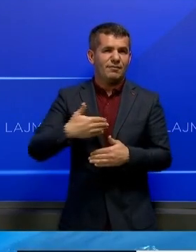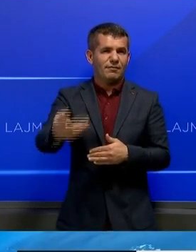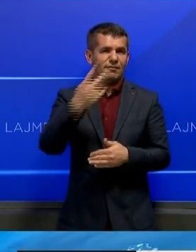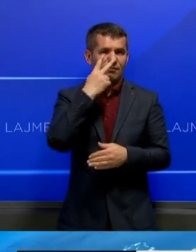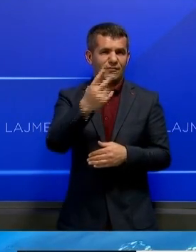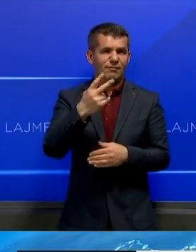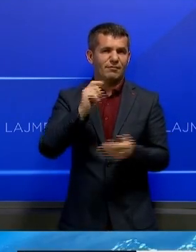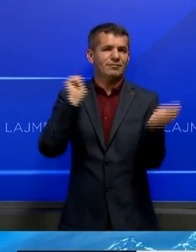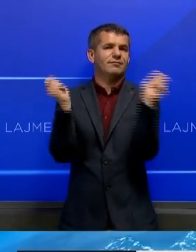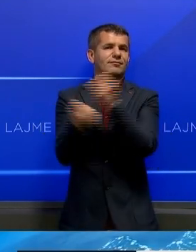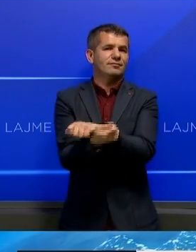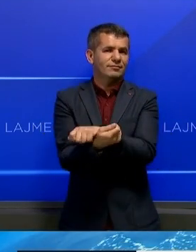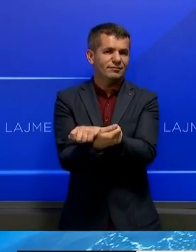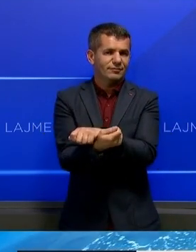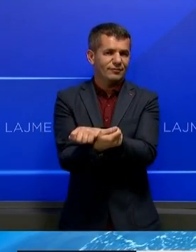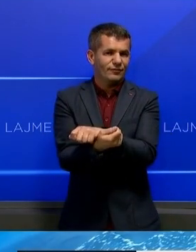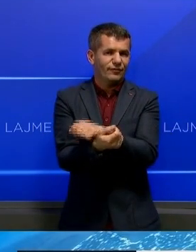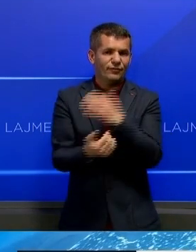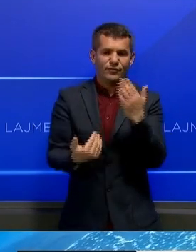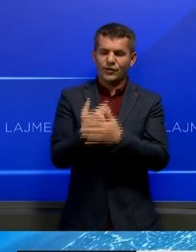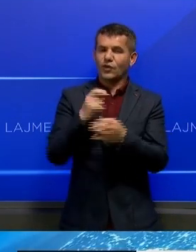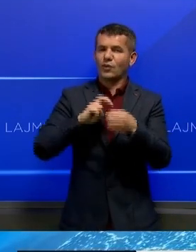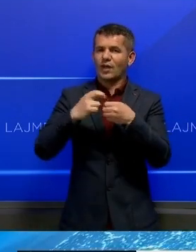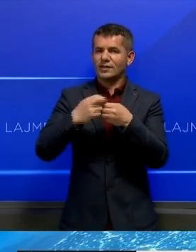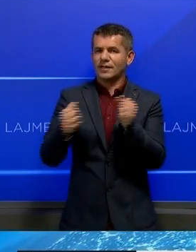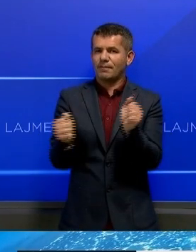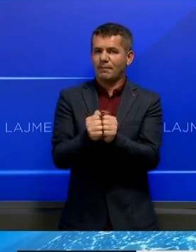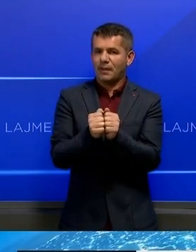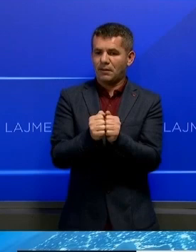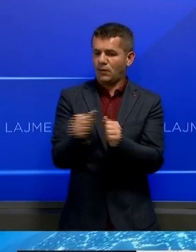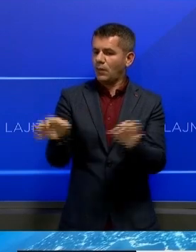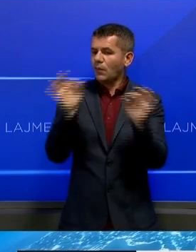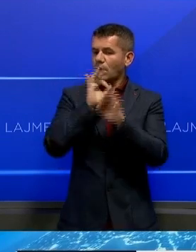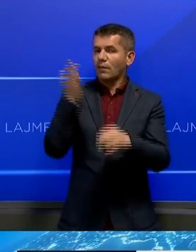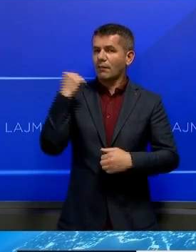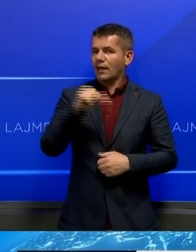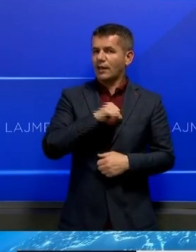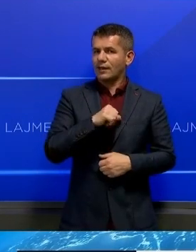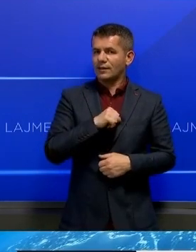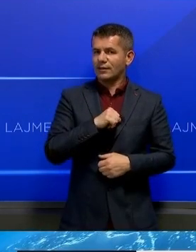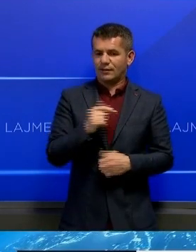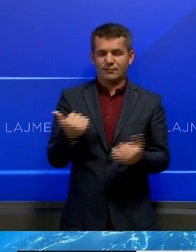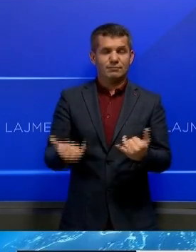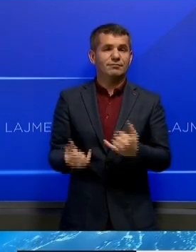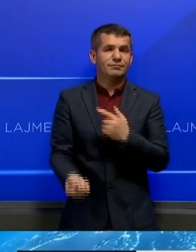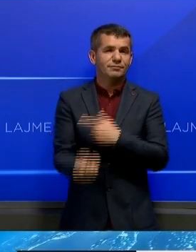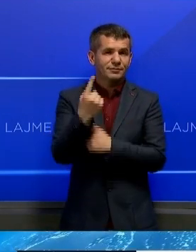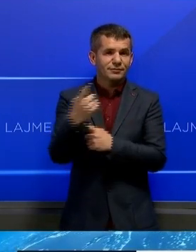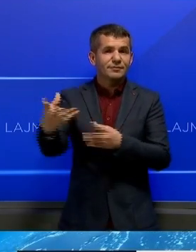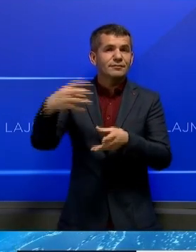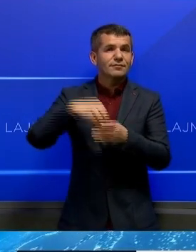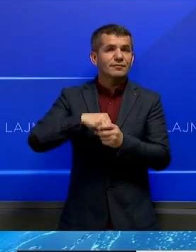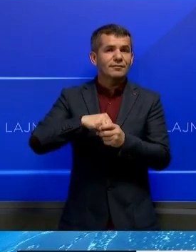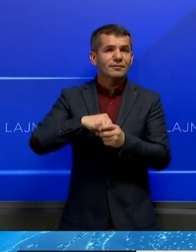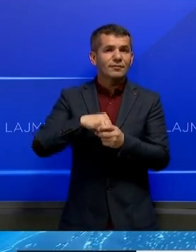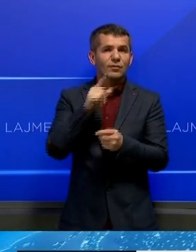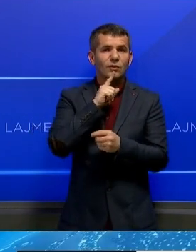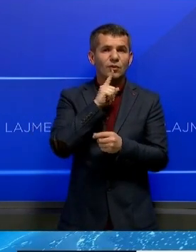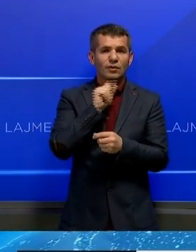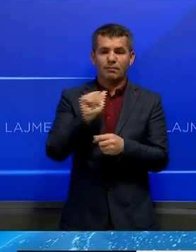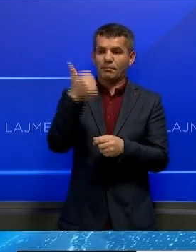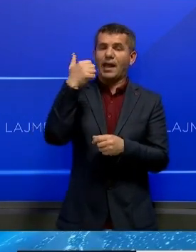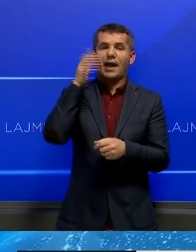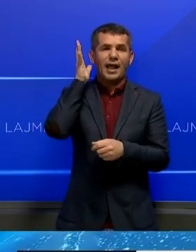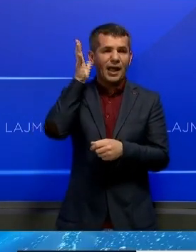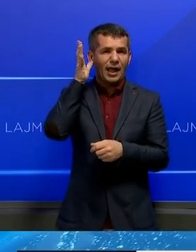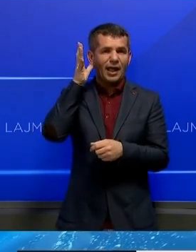blokadën e gjatë politikin në koalicionin më interesantë që Izraeli ka parë ndonjëherë duke përfshirë partin e para arabe që